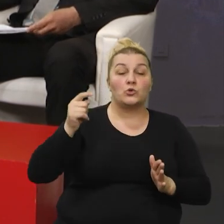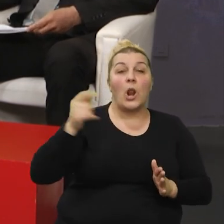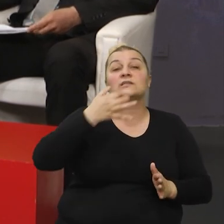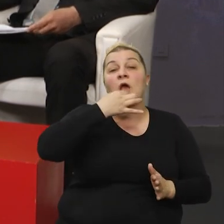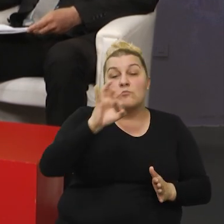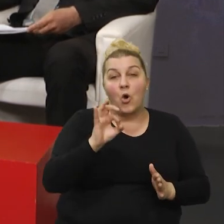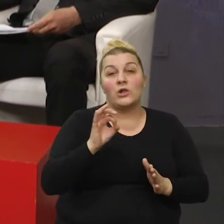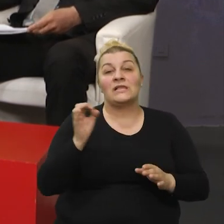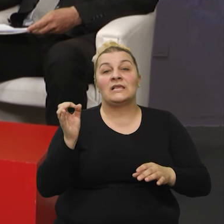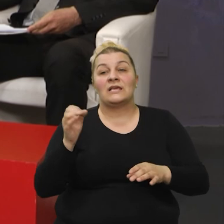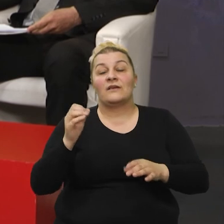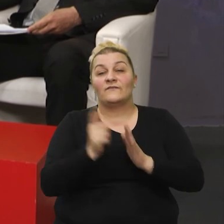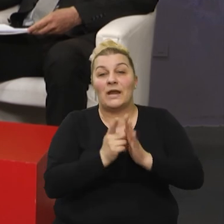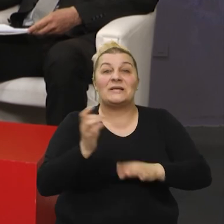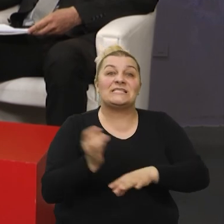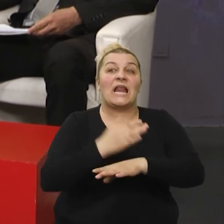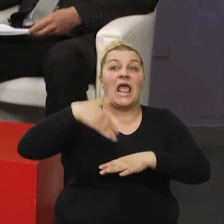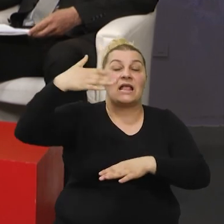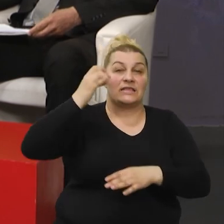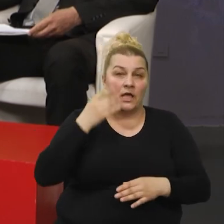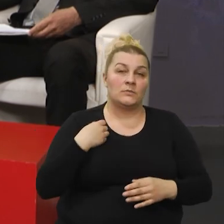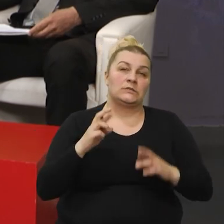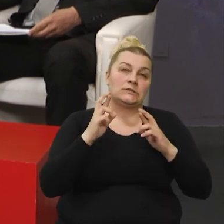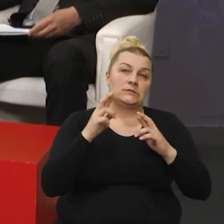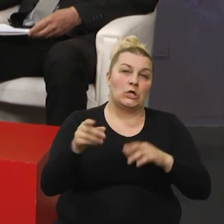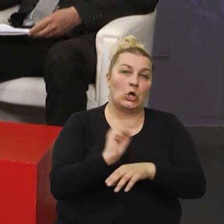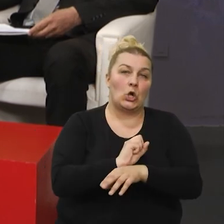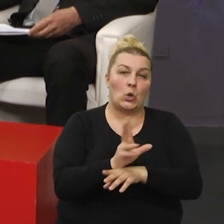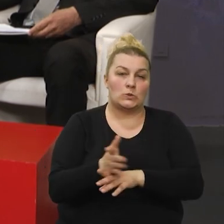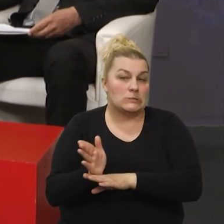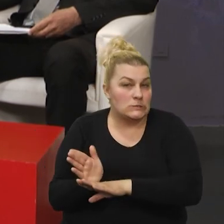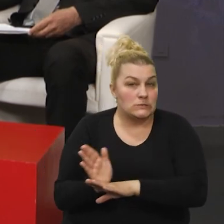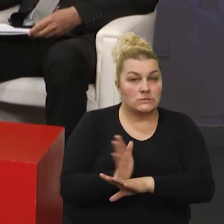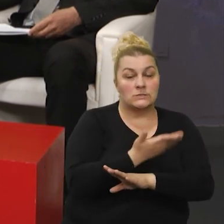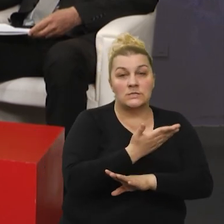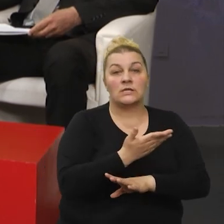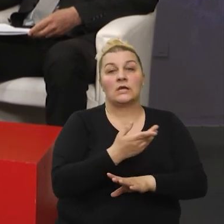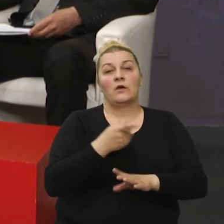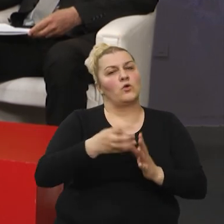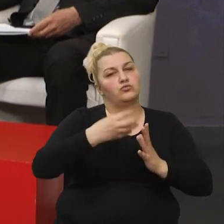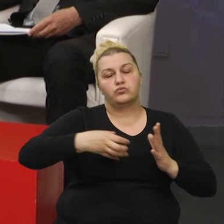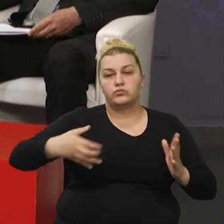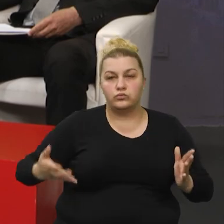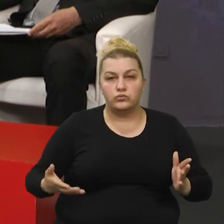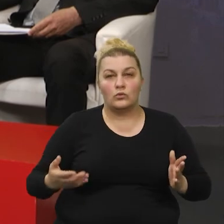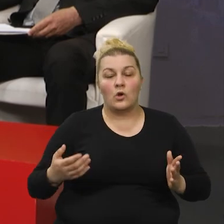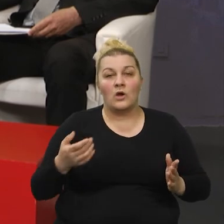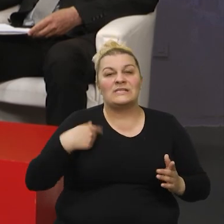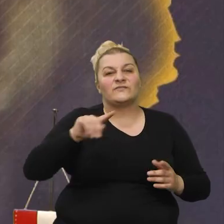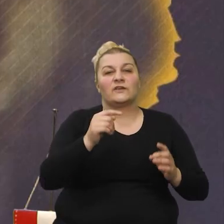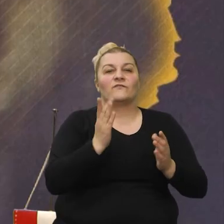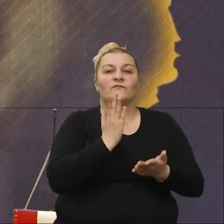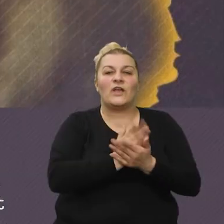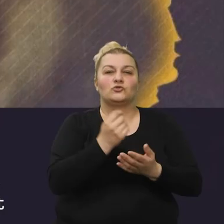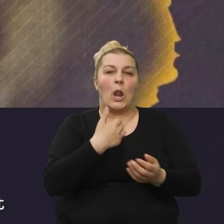bolji, sretniji dani. Nadajmo se da će ova pandemija prestati, da će ovo, ovo je veli, dugo traje i svi postajemo malo